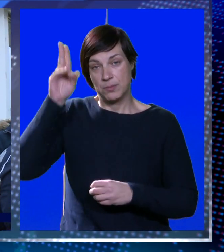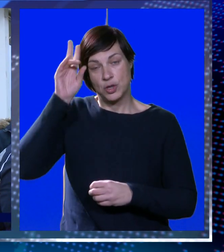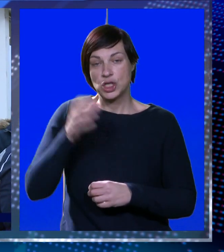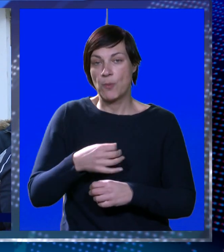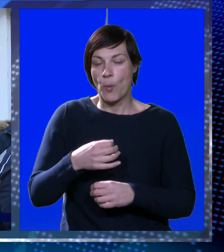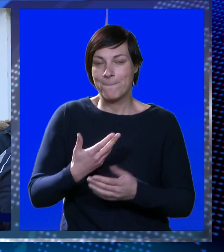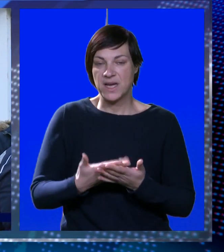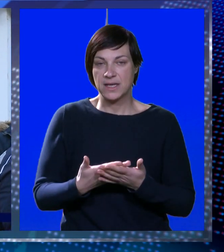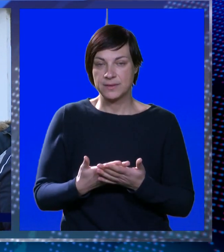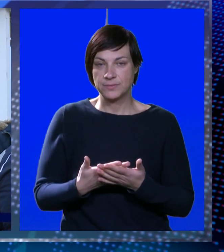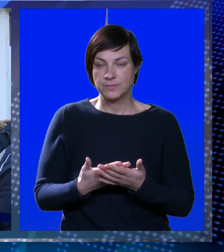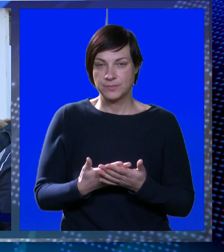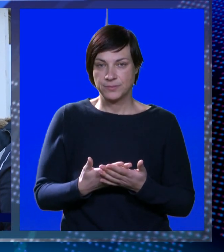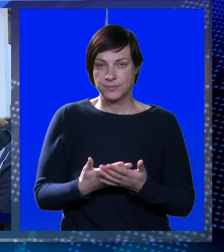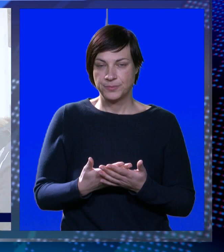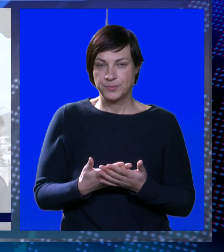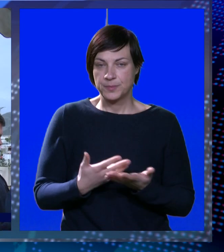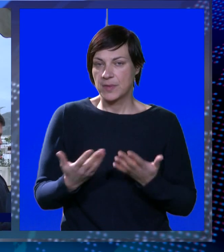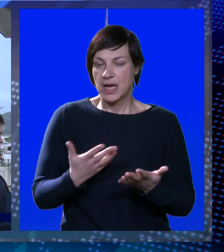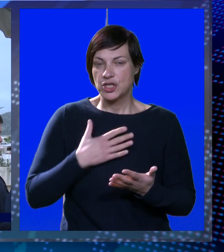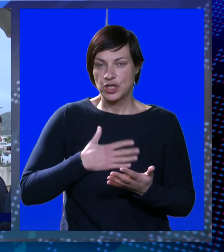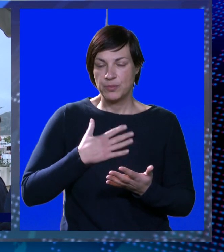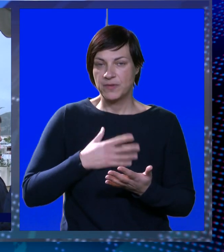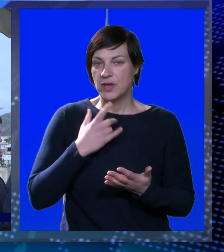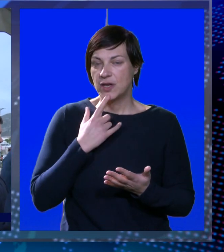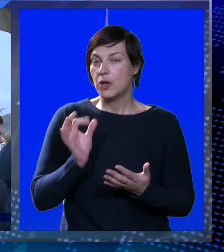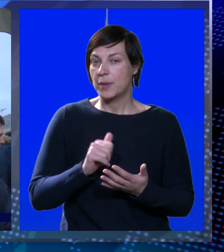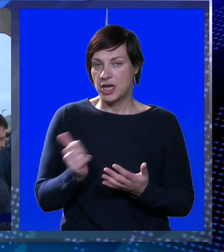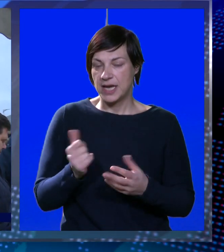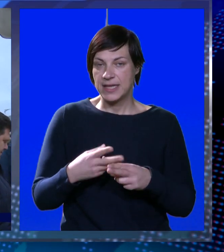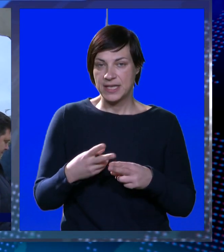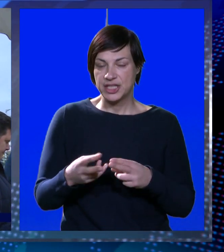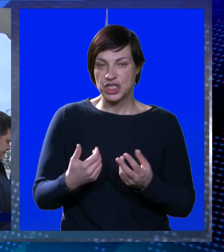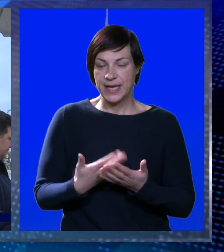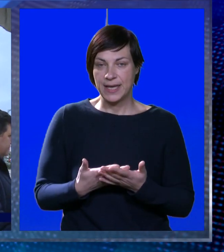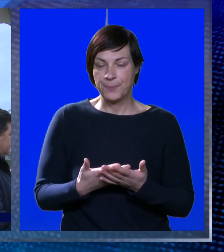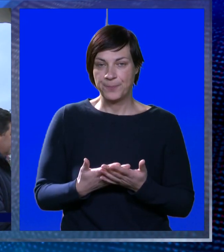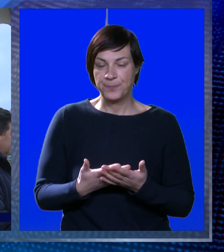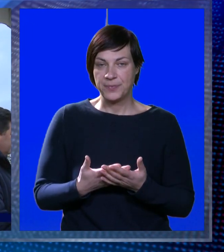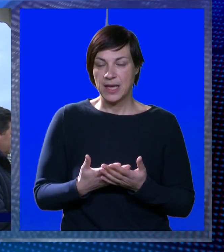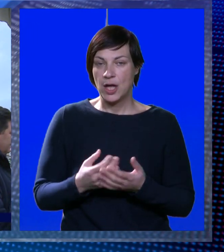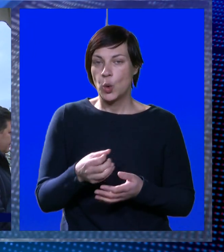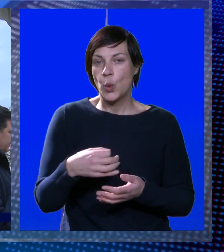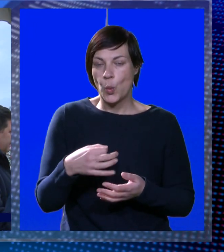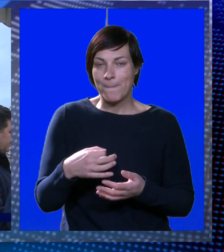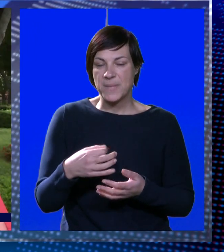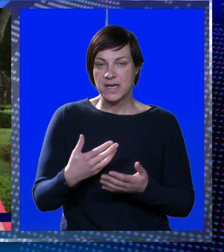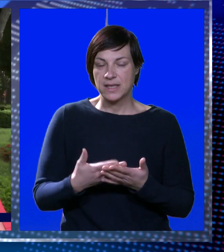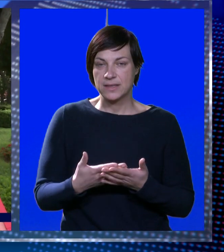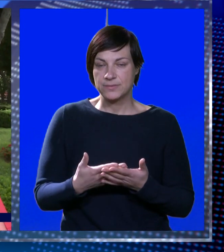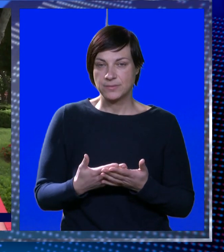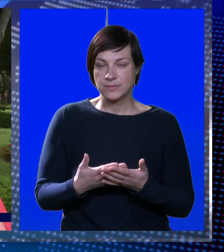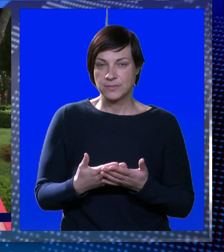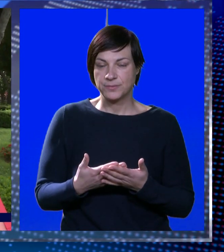a mi možemo u parku. I održava se, razumite. A što bi volio, ko bi bilo najidejala rješenja za vas? A u parku odi. Bilo